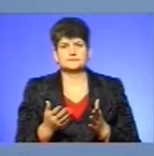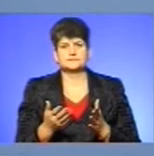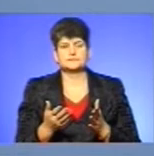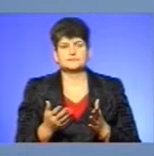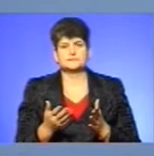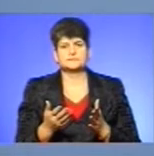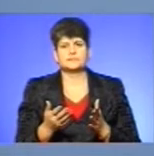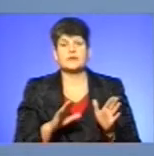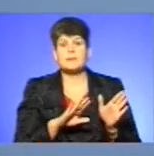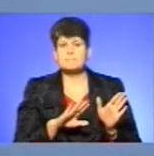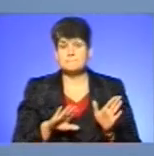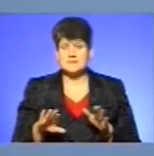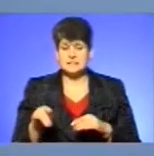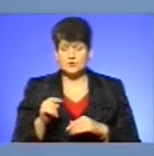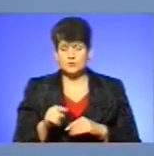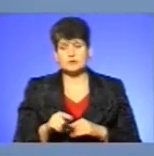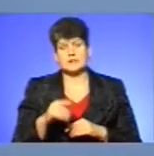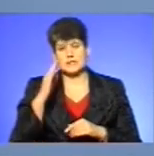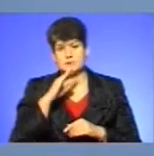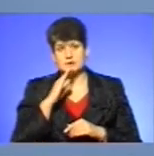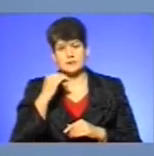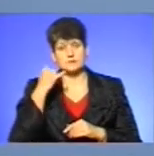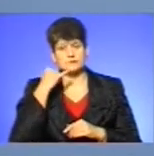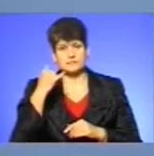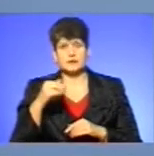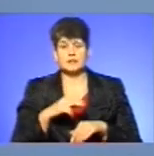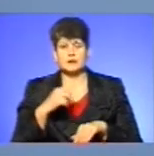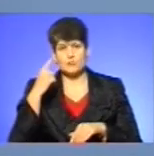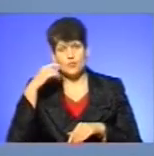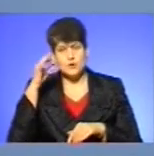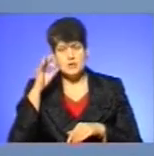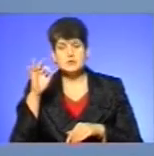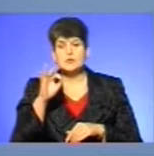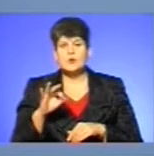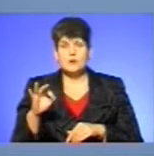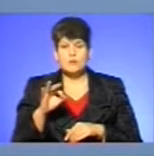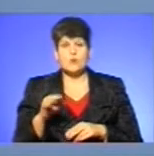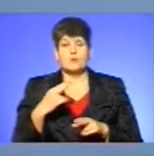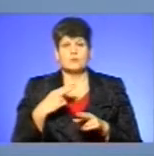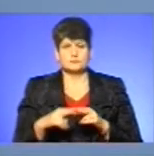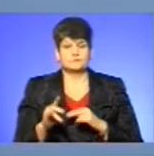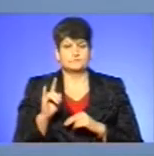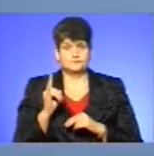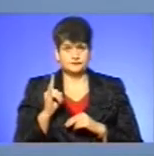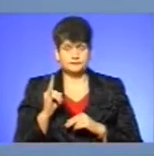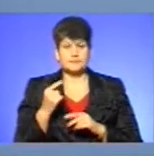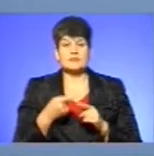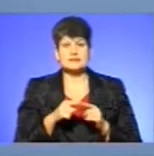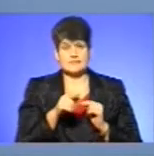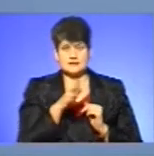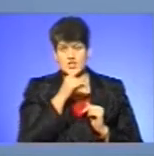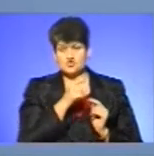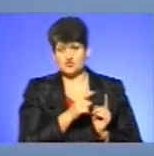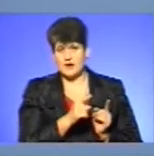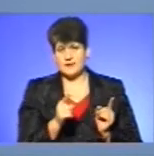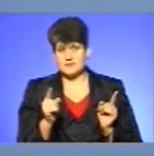Після того, як батьки повідомляють національну поліцію про безці зникну дитину, за той час, поки наряд